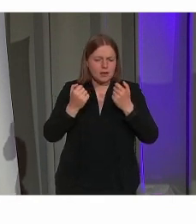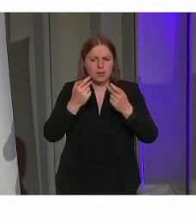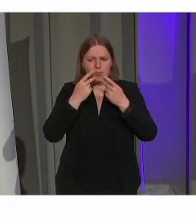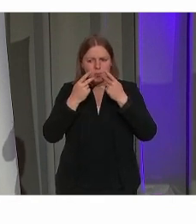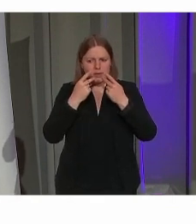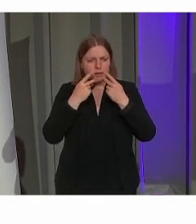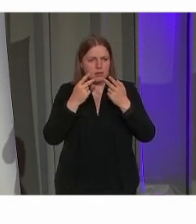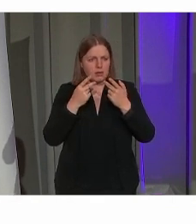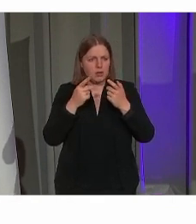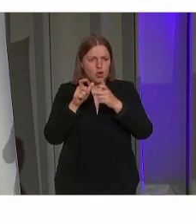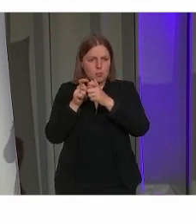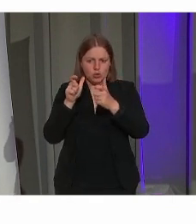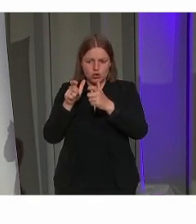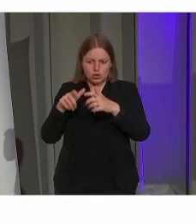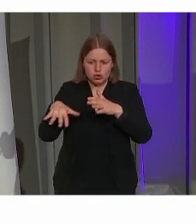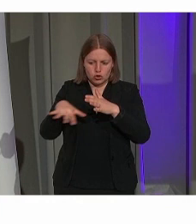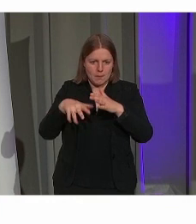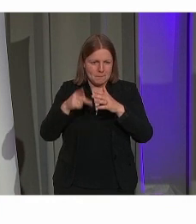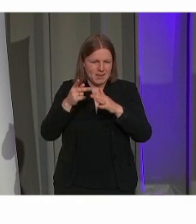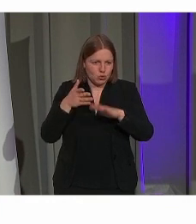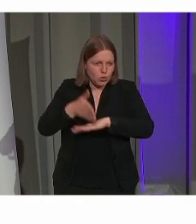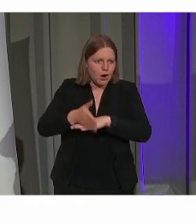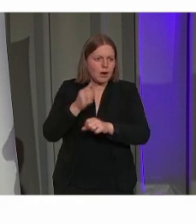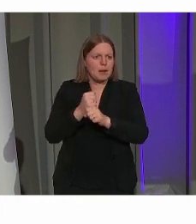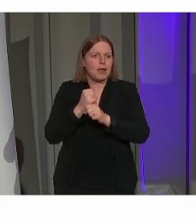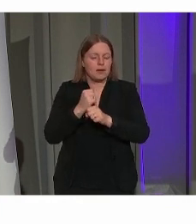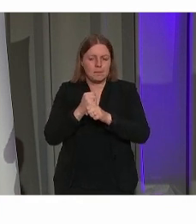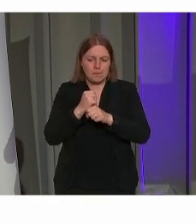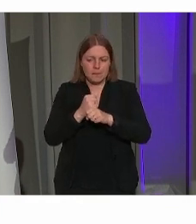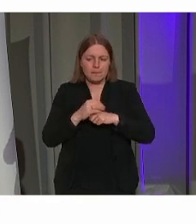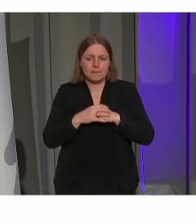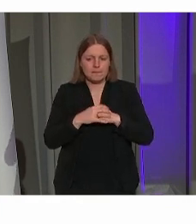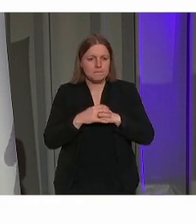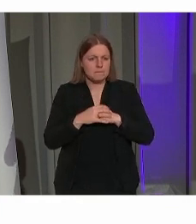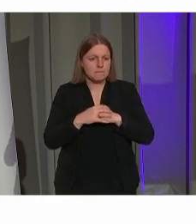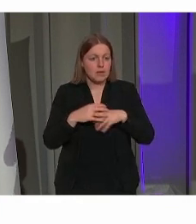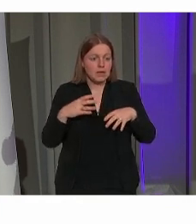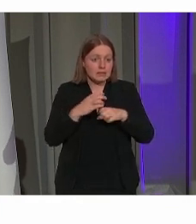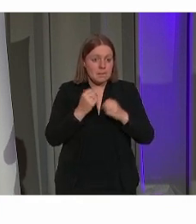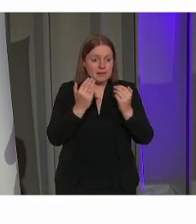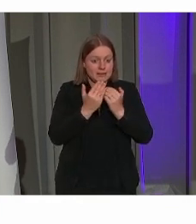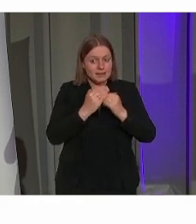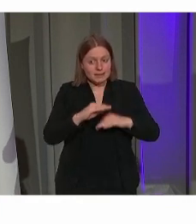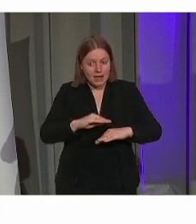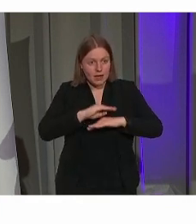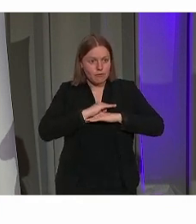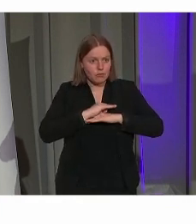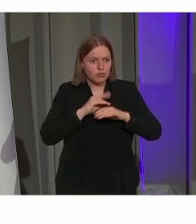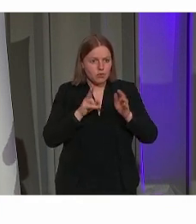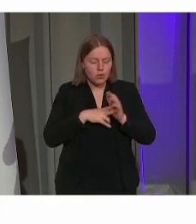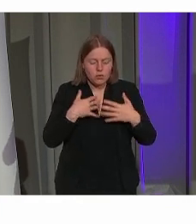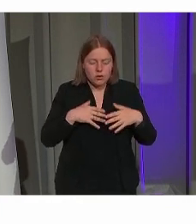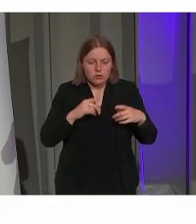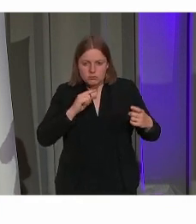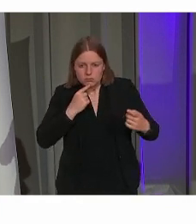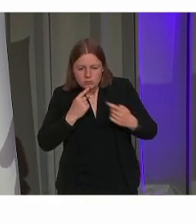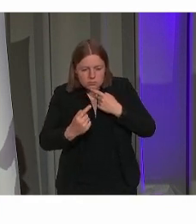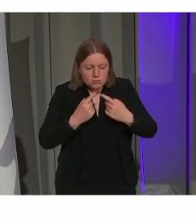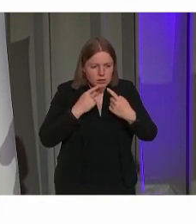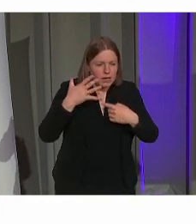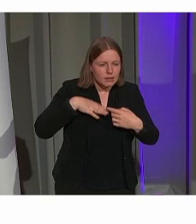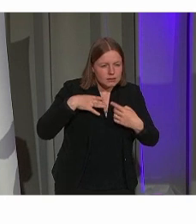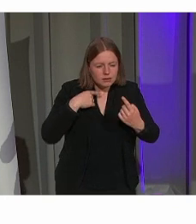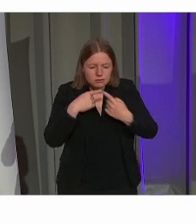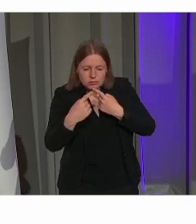het toegankelijk maken van bushaltes. Daar hebben we ook met onze dienst Erfgoed een zeer interessant gesprek over gehad.